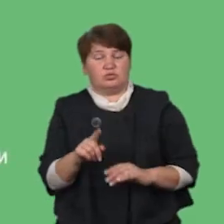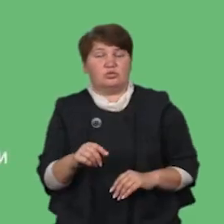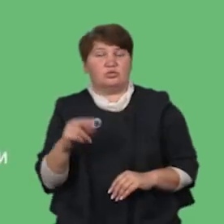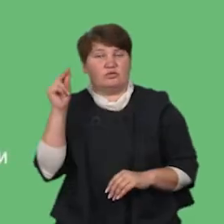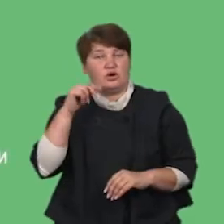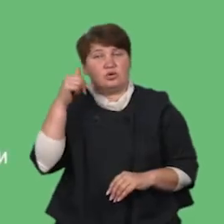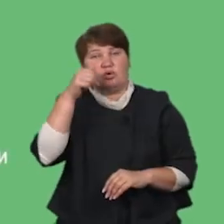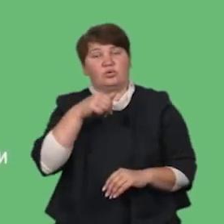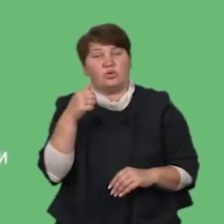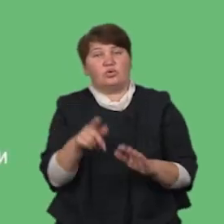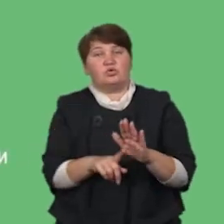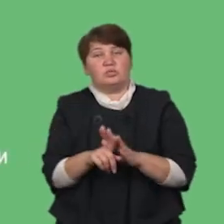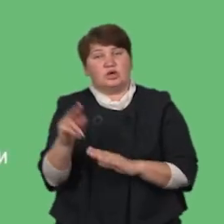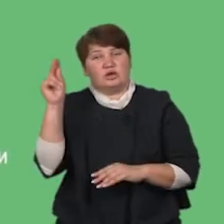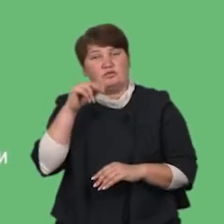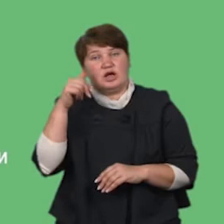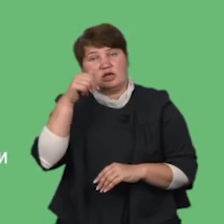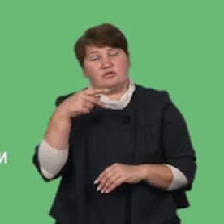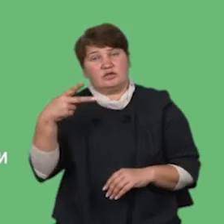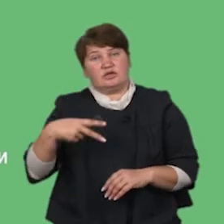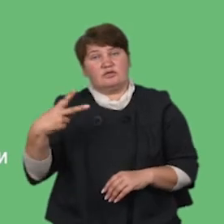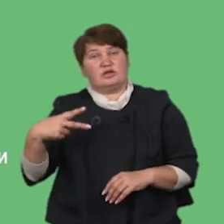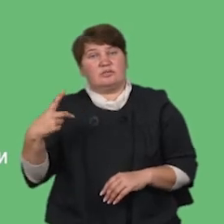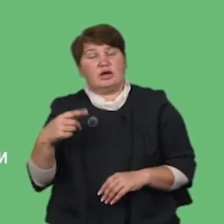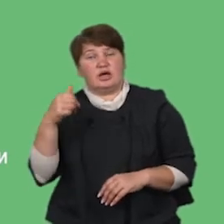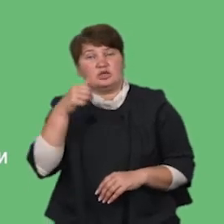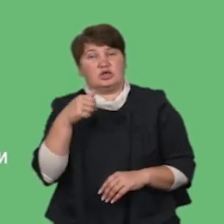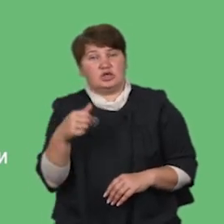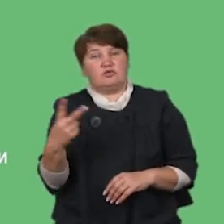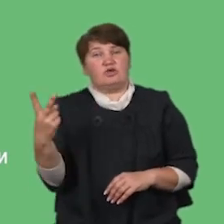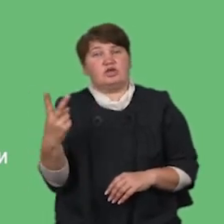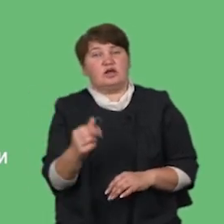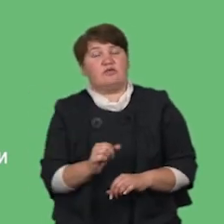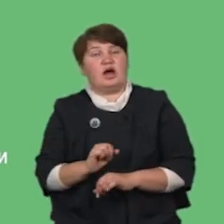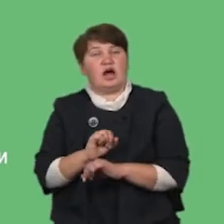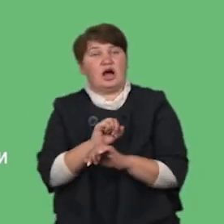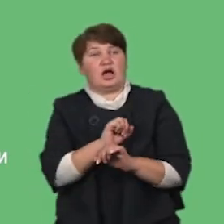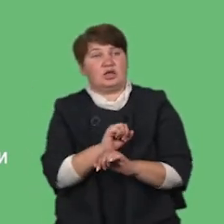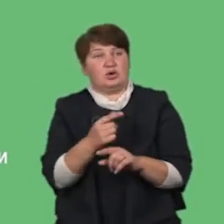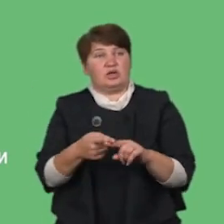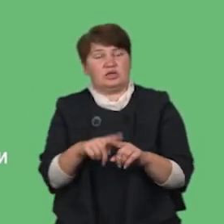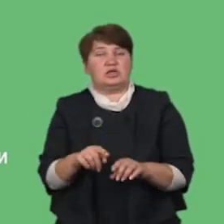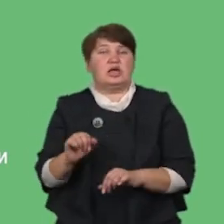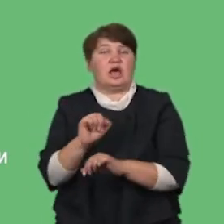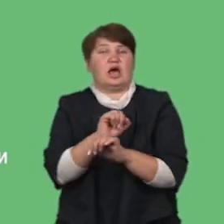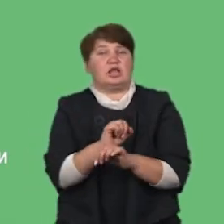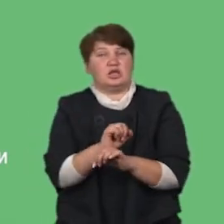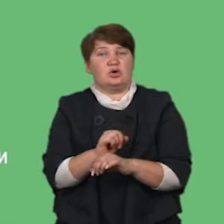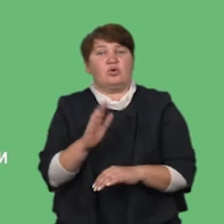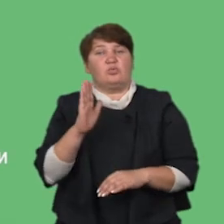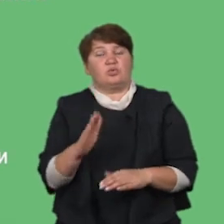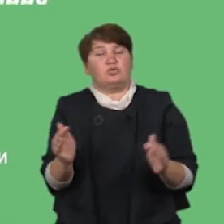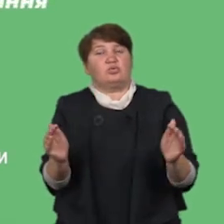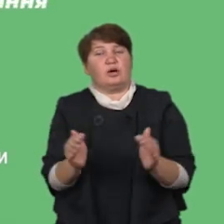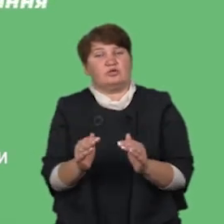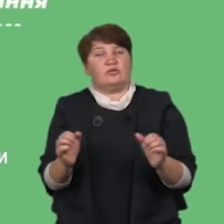розпочали навчальні 2020-2021 рік по тижняних канікули. Ці канікули будуть трішки зменшені у зимовий період.